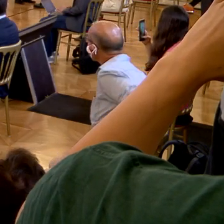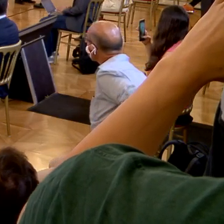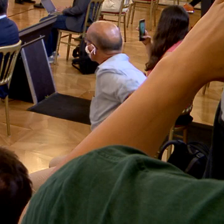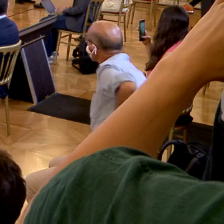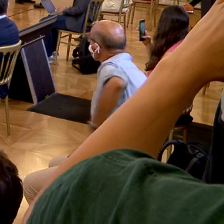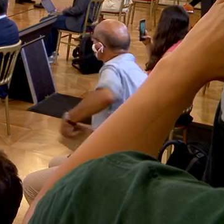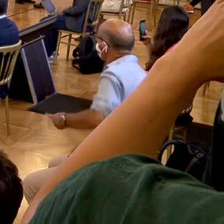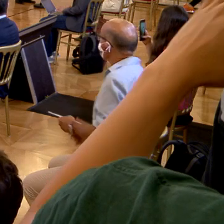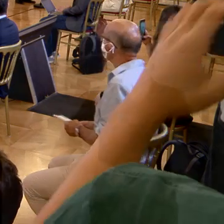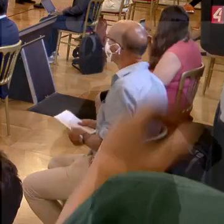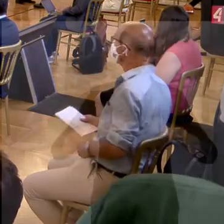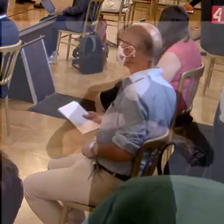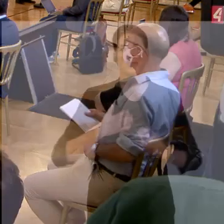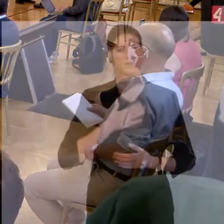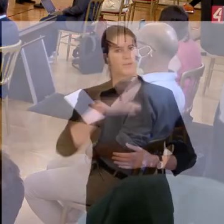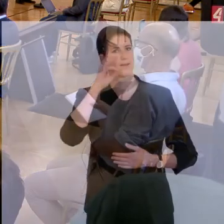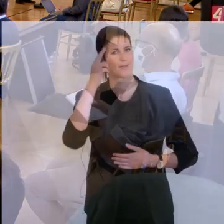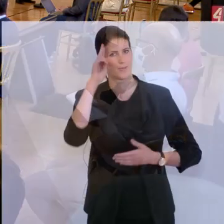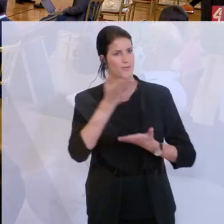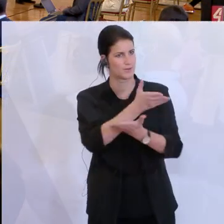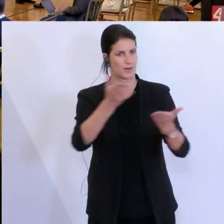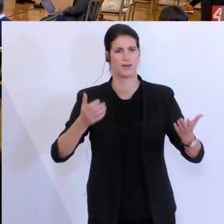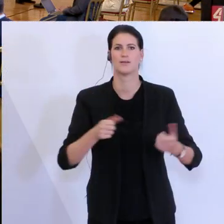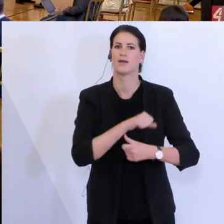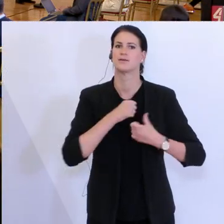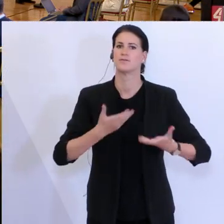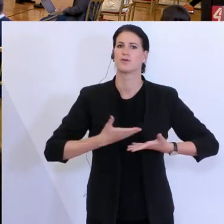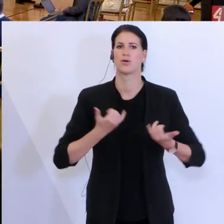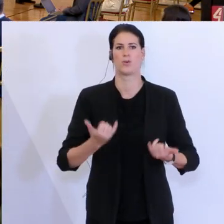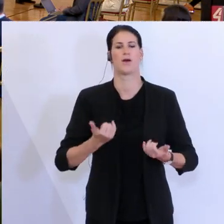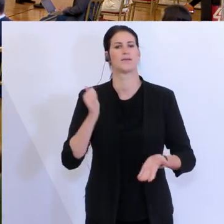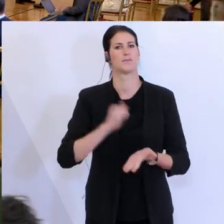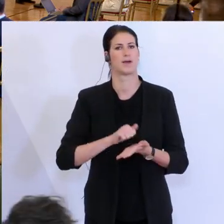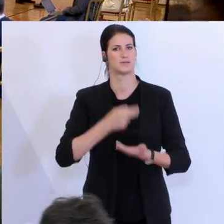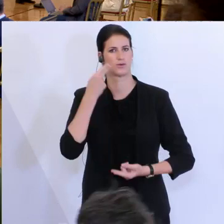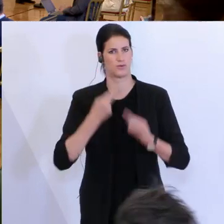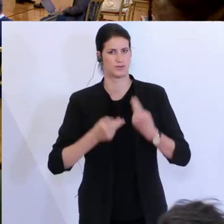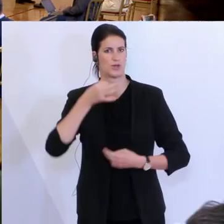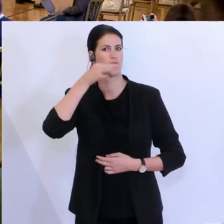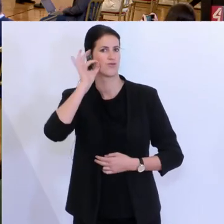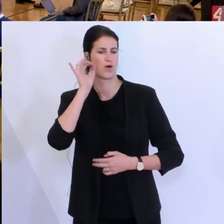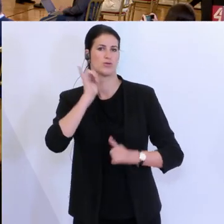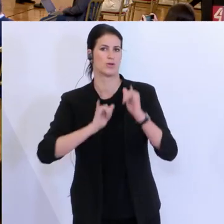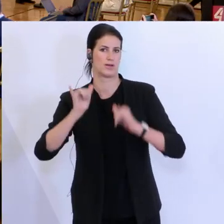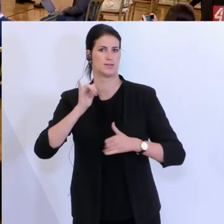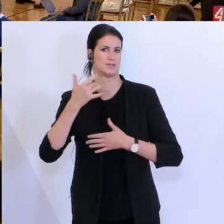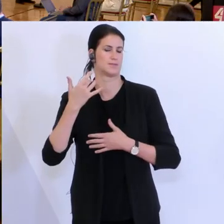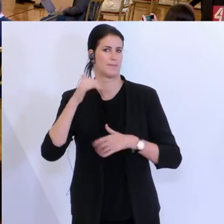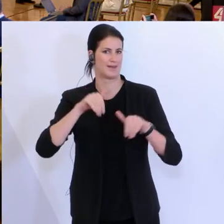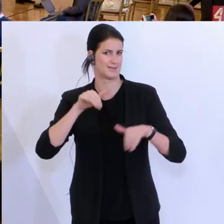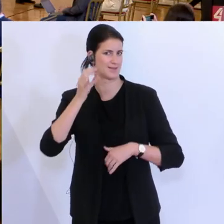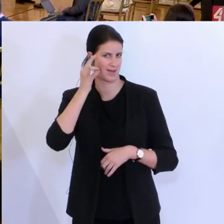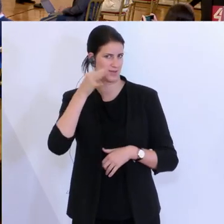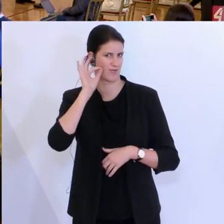Schönen Vormittag meine Damen und Herren, ich darf Sie willkommen heißen bei unserer heutigen Pressekonferenz mit der Frau Tourismusministerin Elisabeth Köstinger,